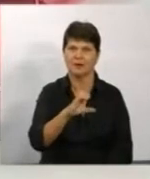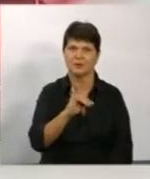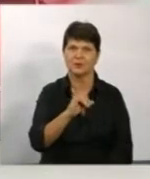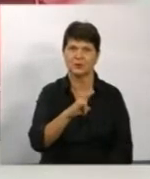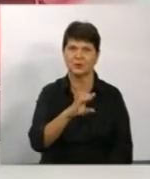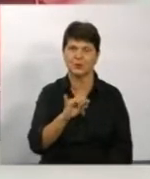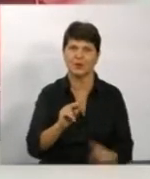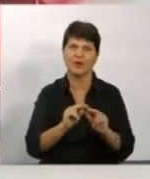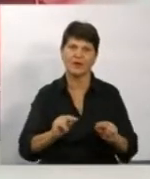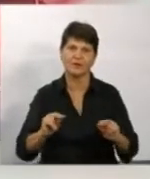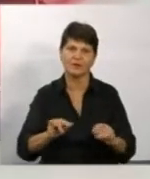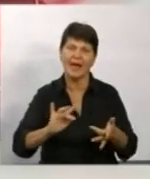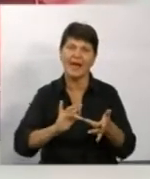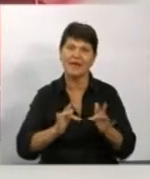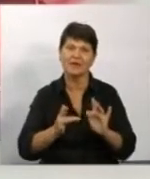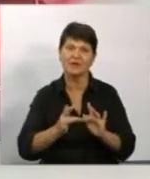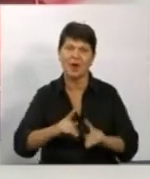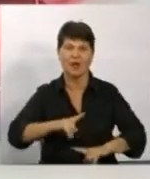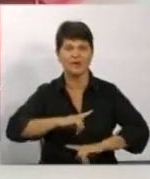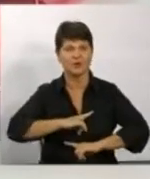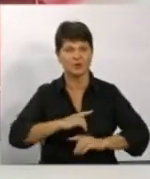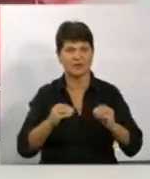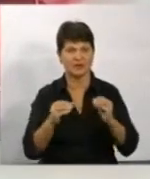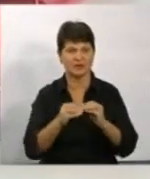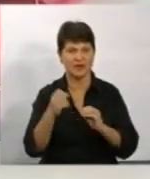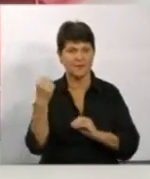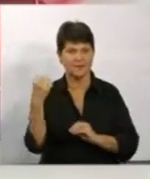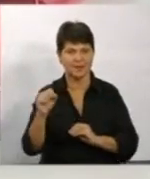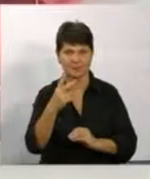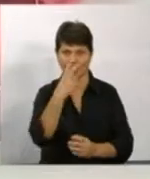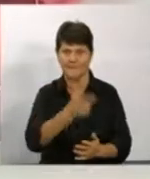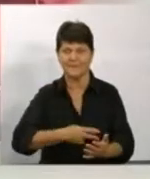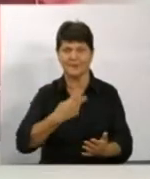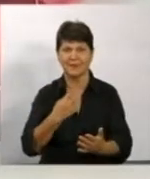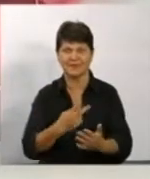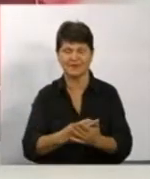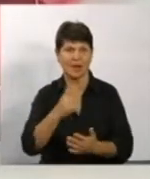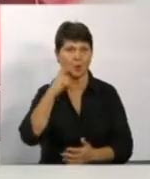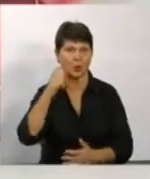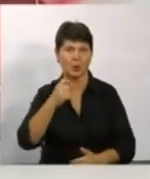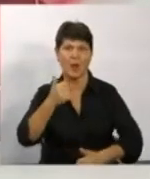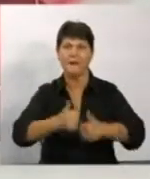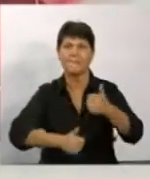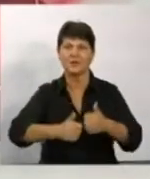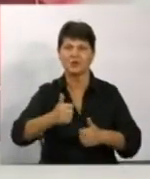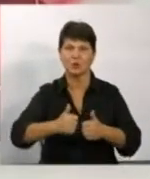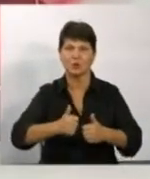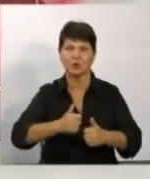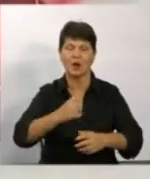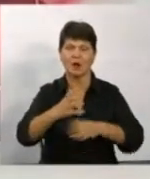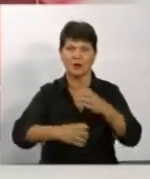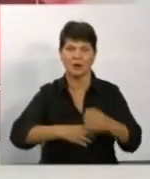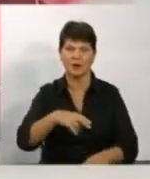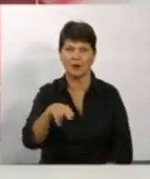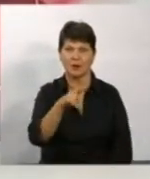викладачі інформатики, всього фіналістів десятеро. Переможець представлятиме Україну на міжнародних змаганнях у Дубаї. За кілька